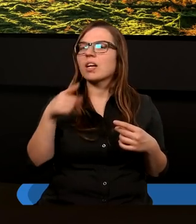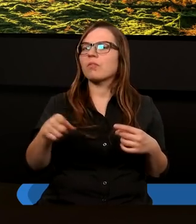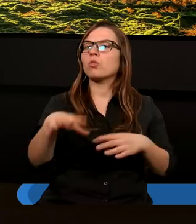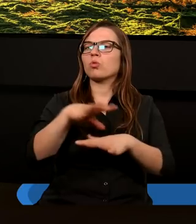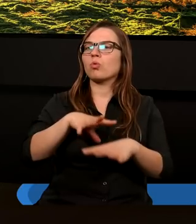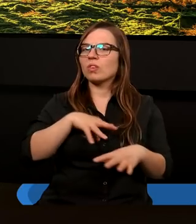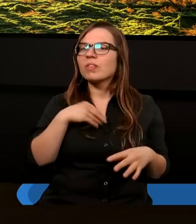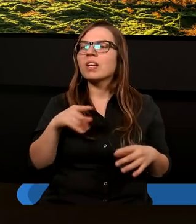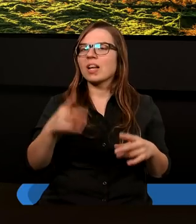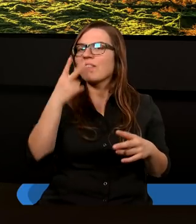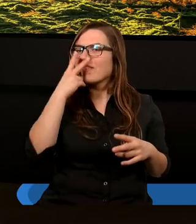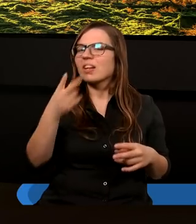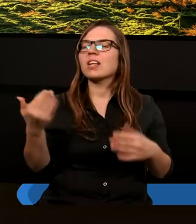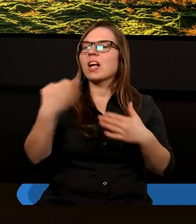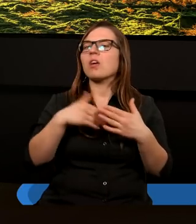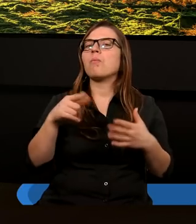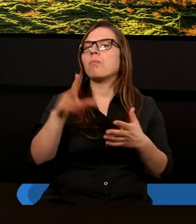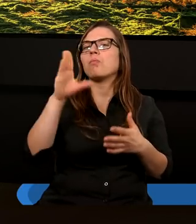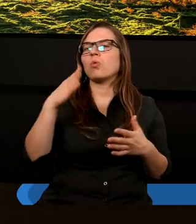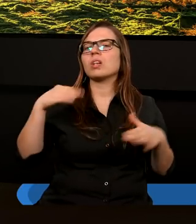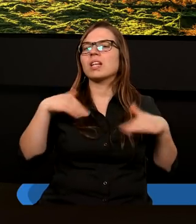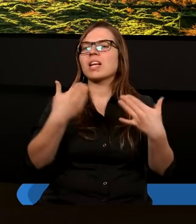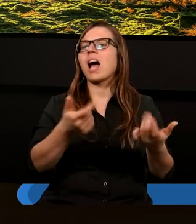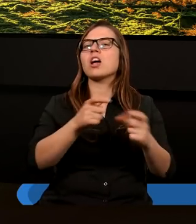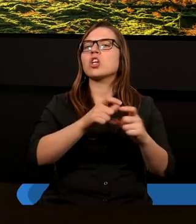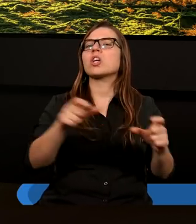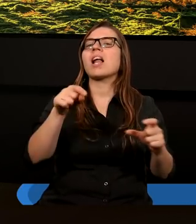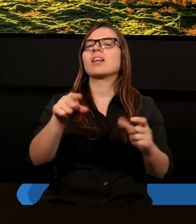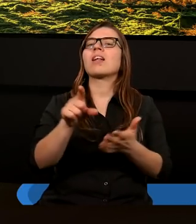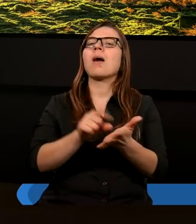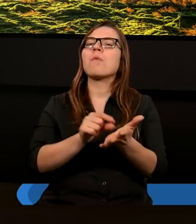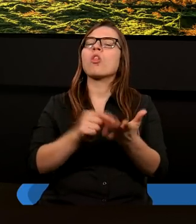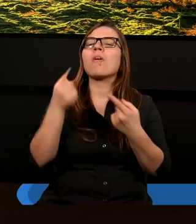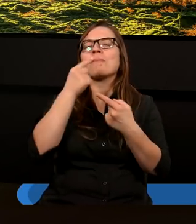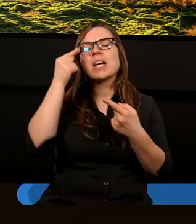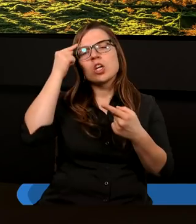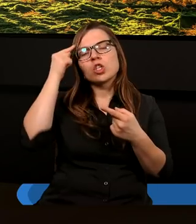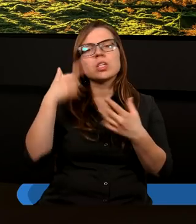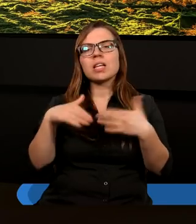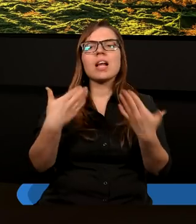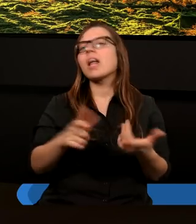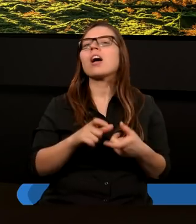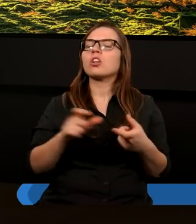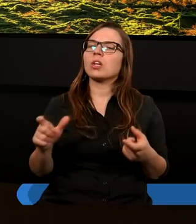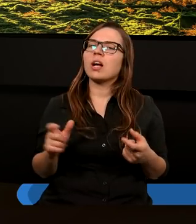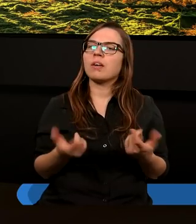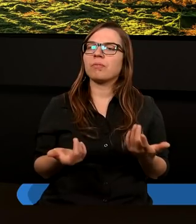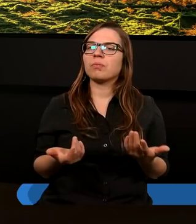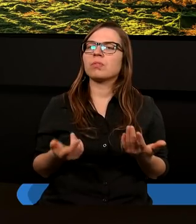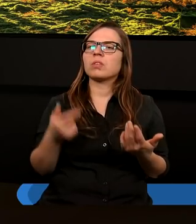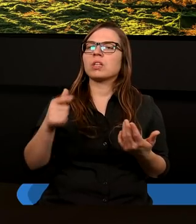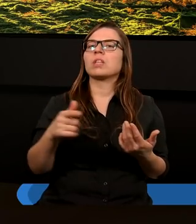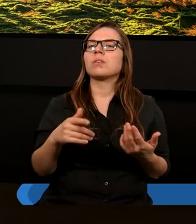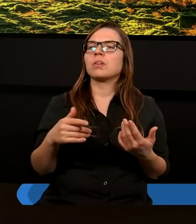kiedy się ta wizja kończy, nawet nie daje Piotrowi czasu na myślenie. Jak się to kończy, to zaraz przechodzą